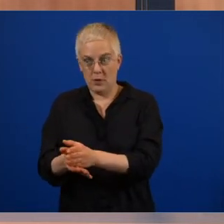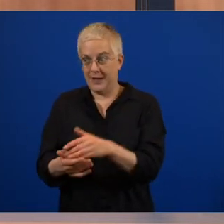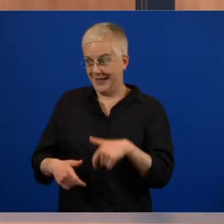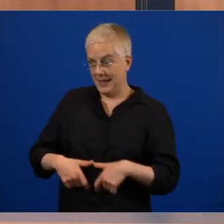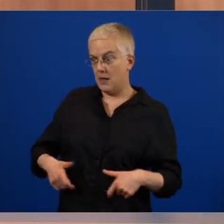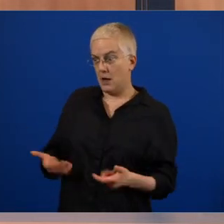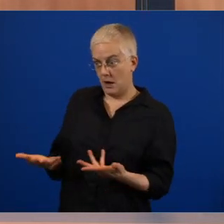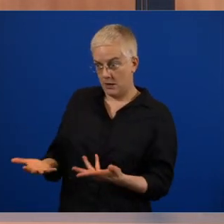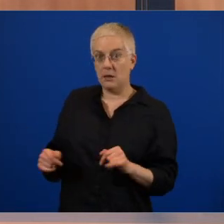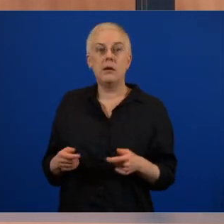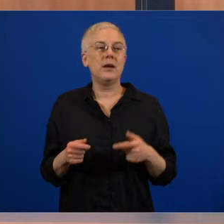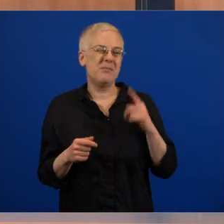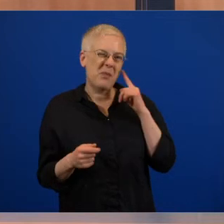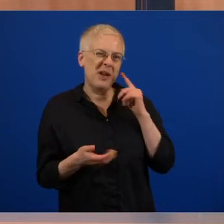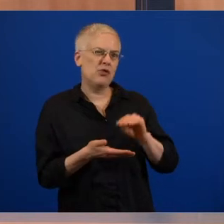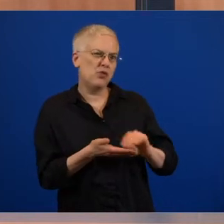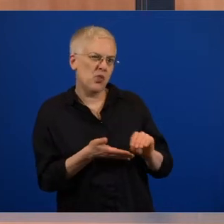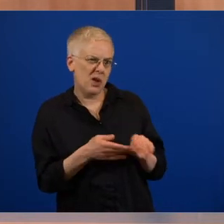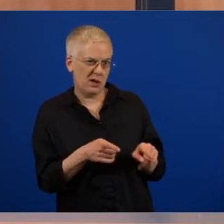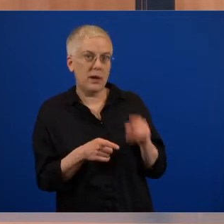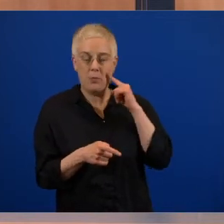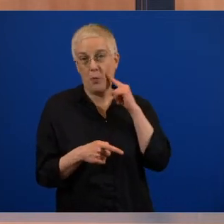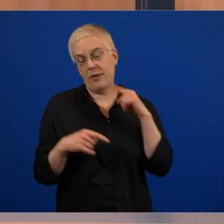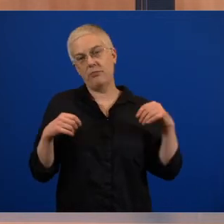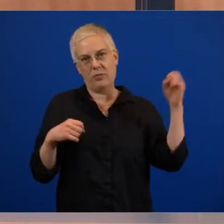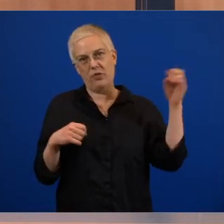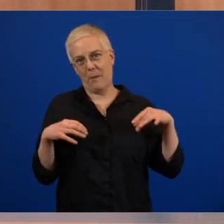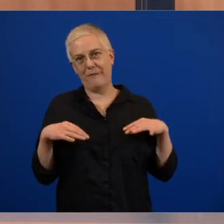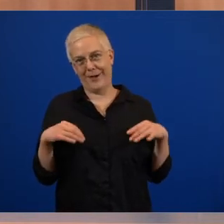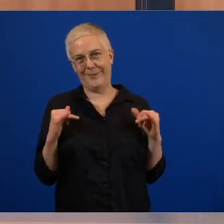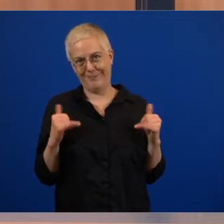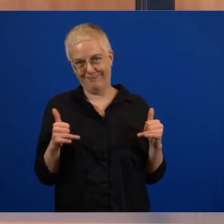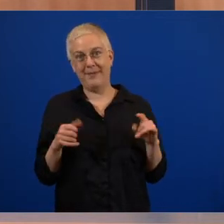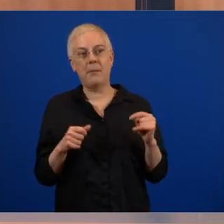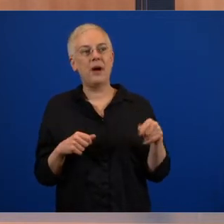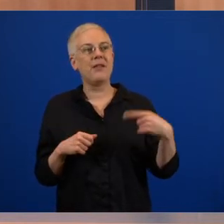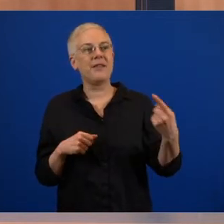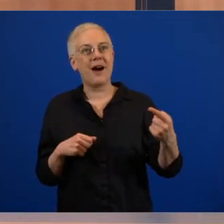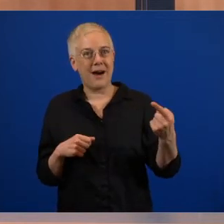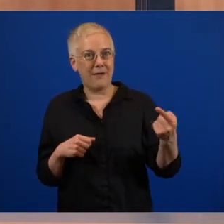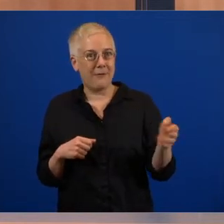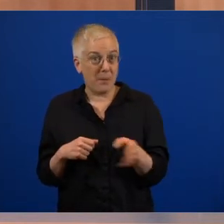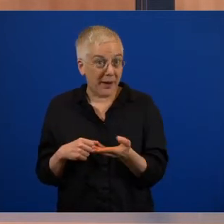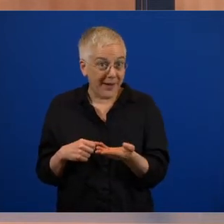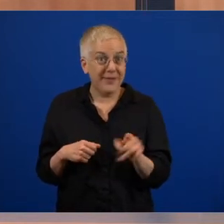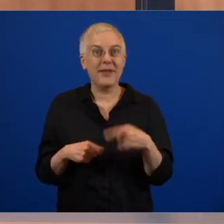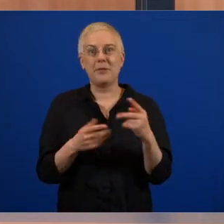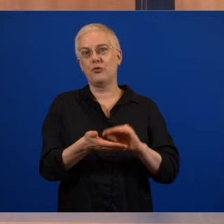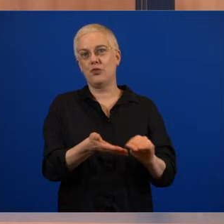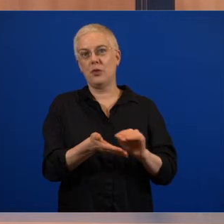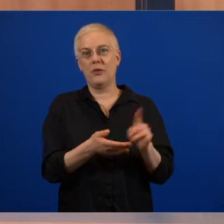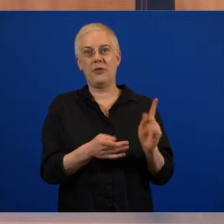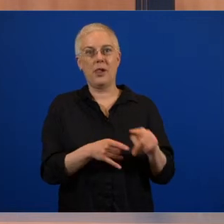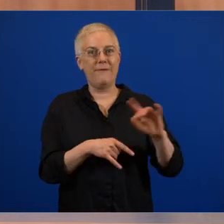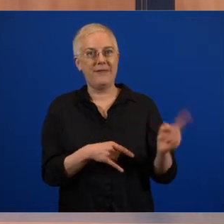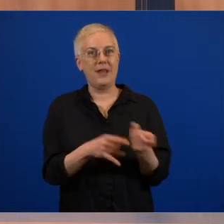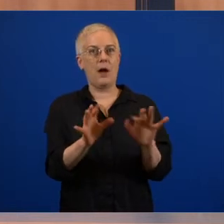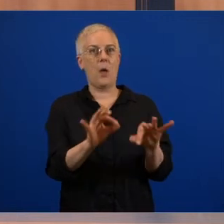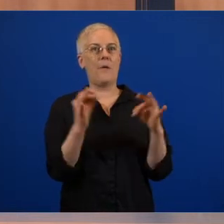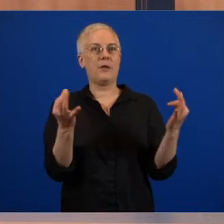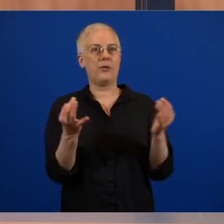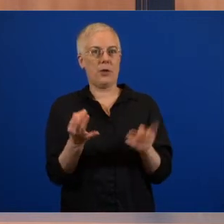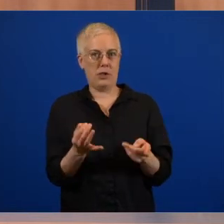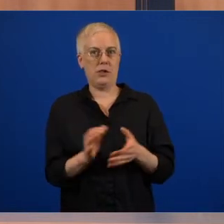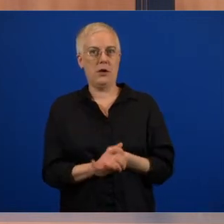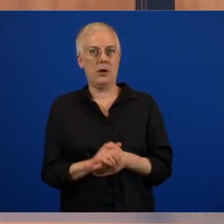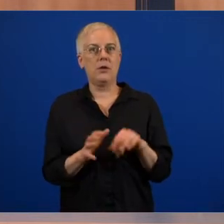Sommerferien, aber nach den Sommerferien soll der Regelbetrieb auch an den Schulen wieder geöffnet werden. Das ist besprochen worden, auch zwischen